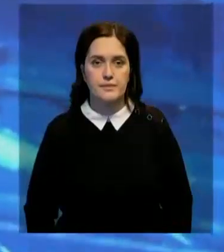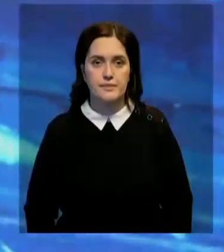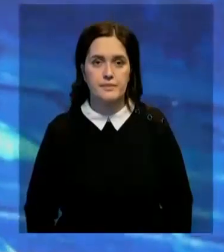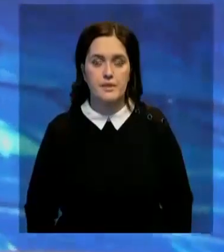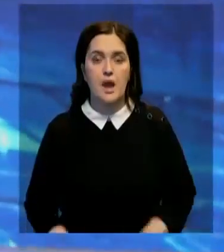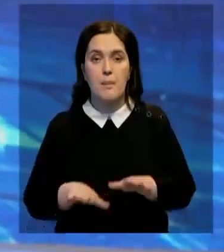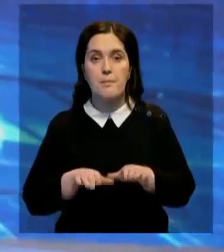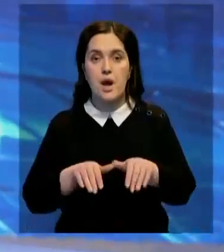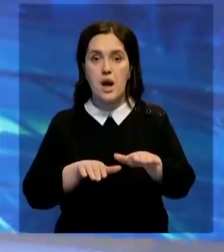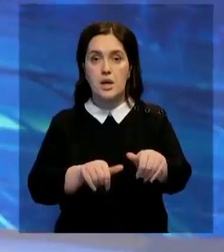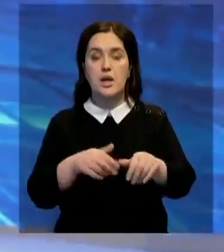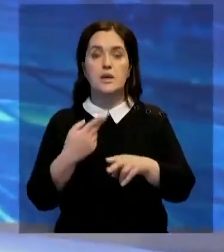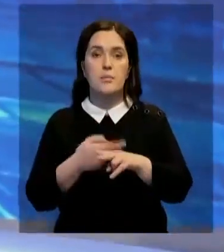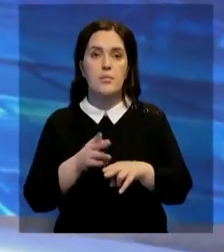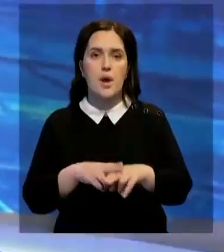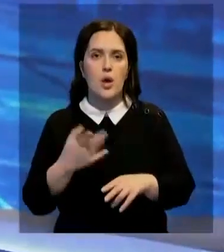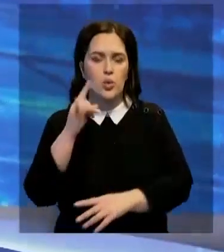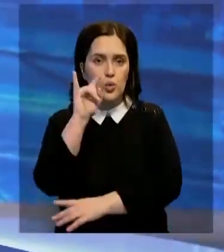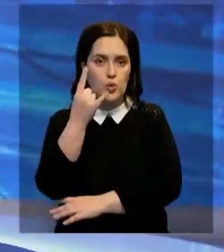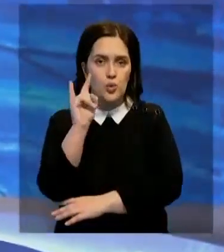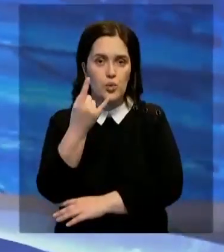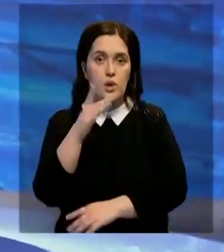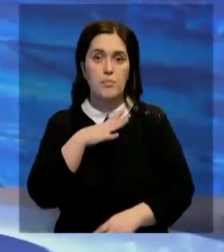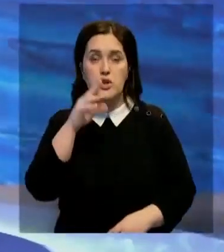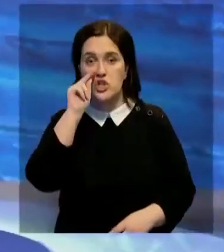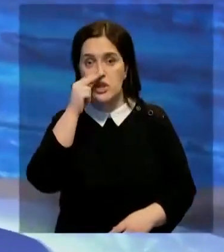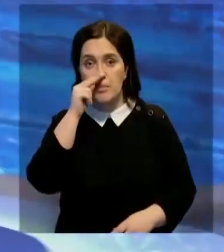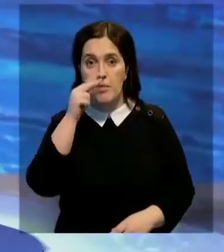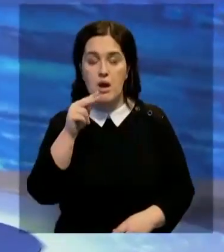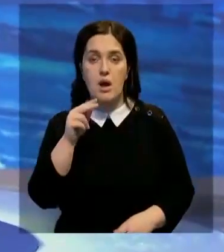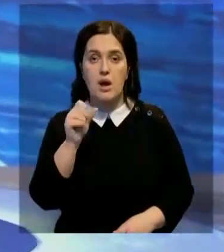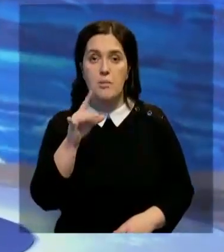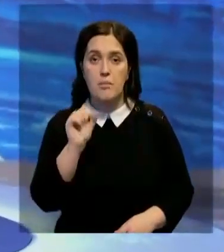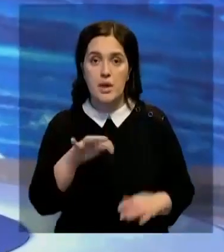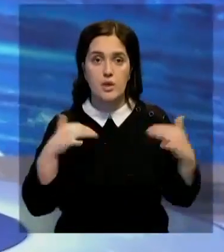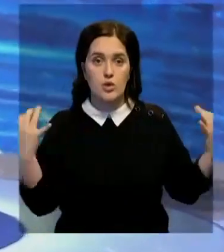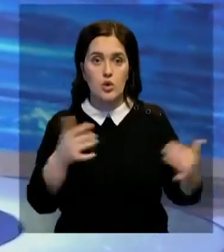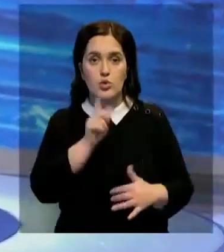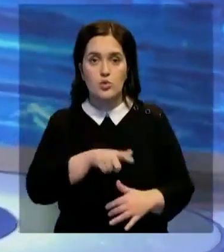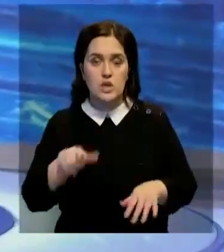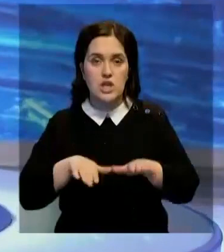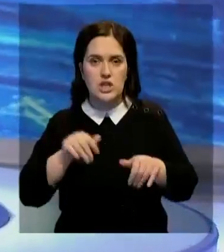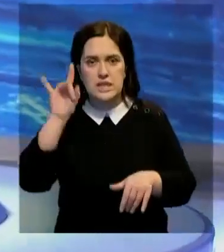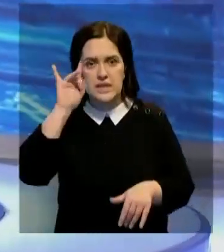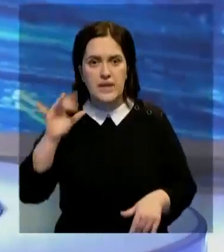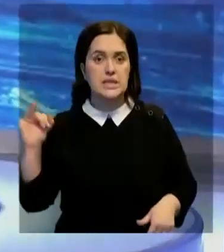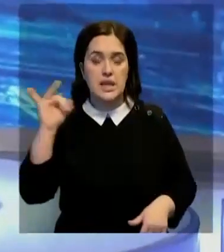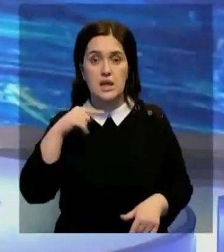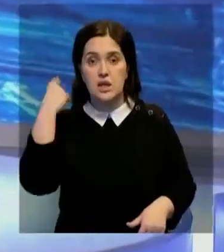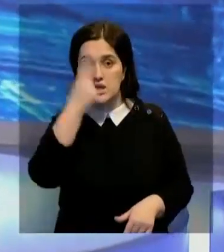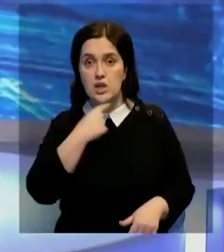Парад гигантских марионеток прошел в Шемкенте. По Арбату в окружении людей шагали известные исторические личности.